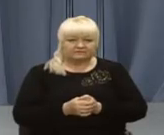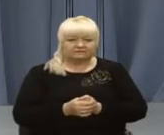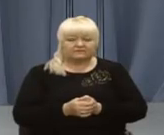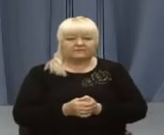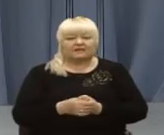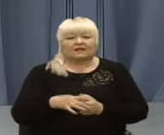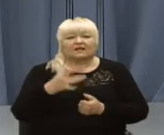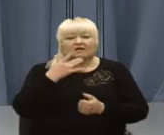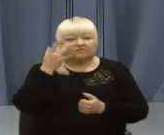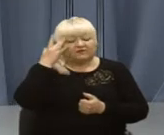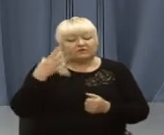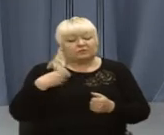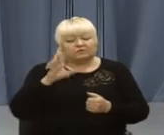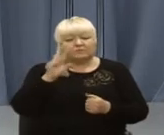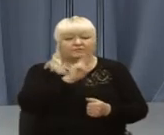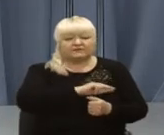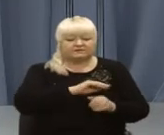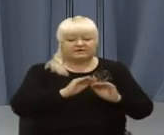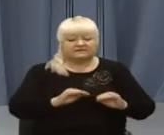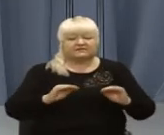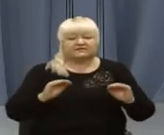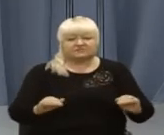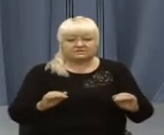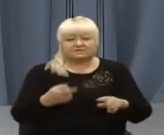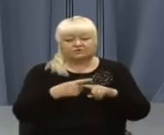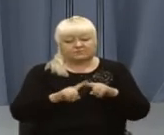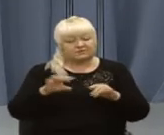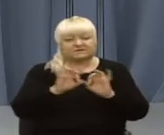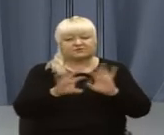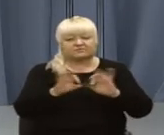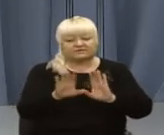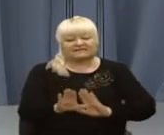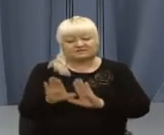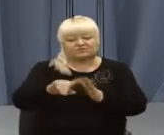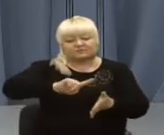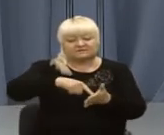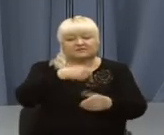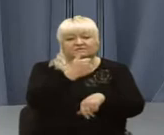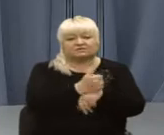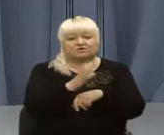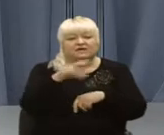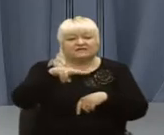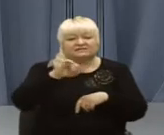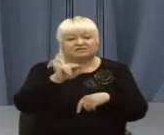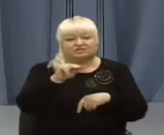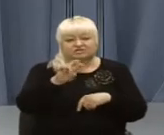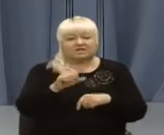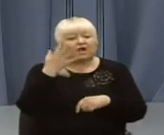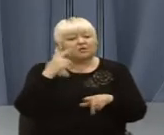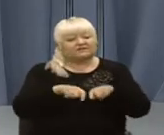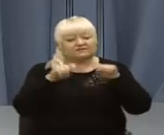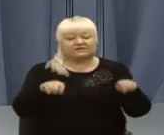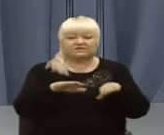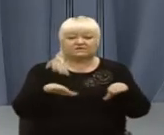Влітку у Львові працюватимуть дитячі садочки. Про це розповіла заступниця міського голови Глина Слічна. Коли відкриють